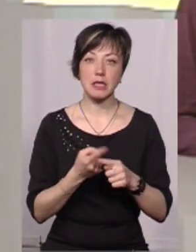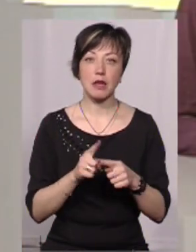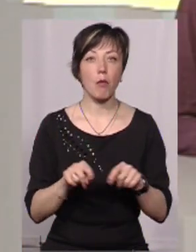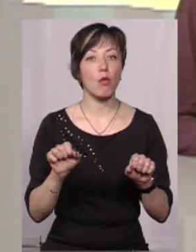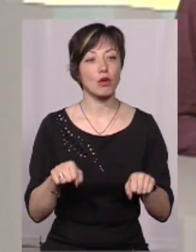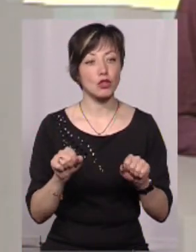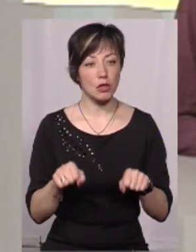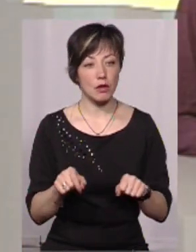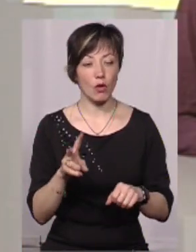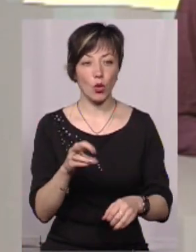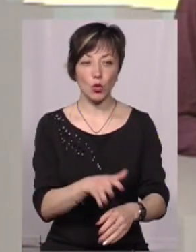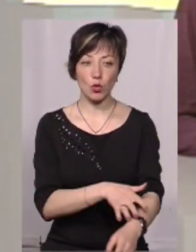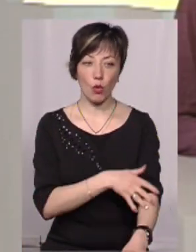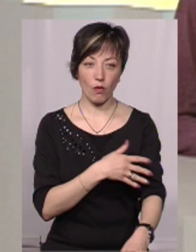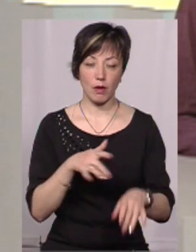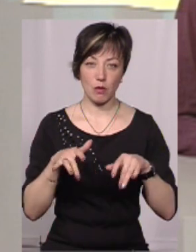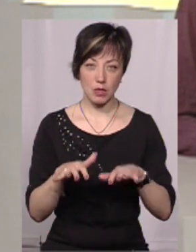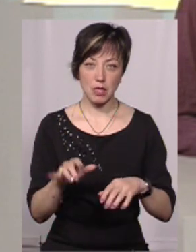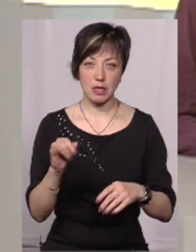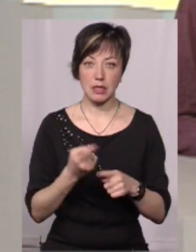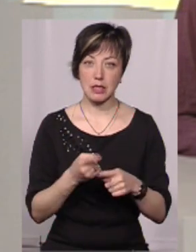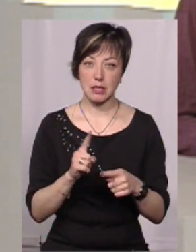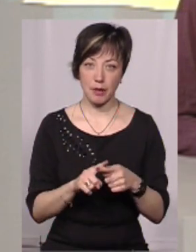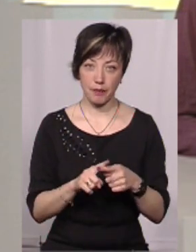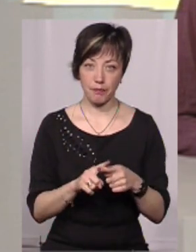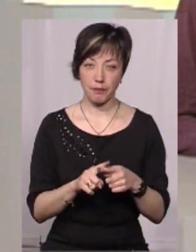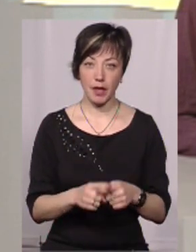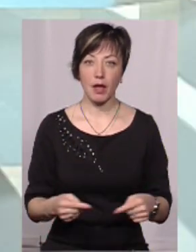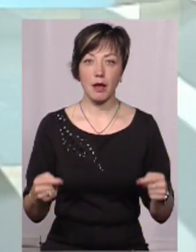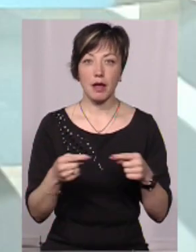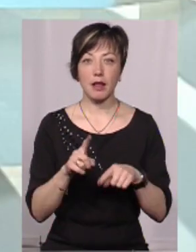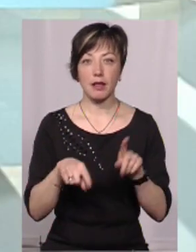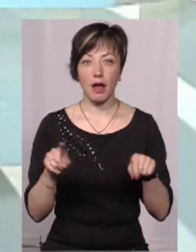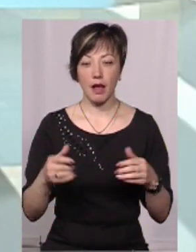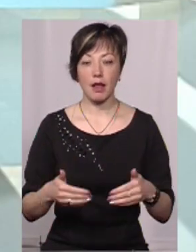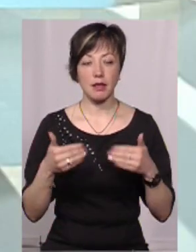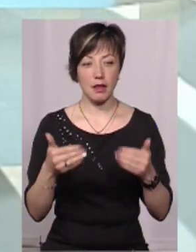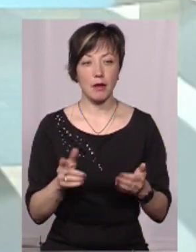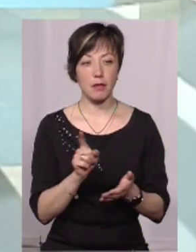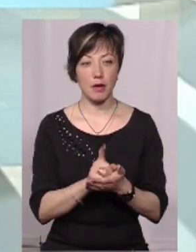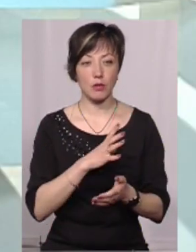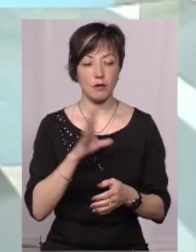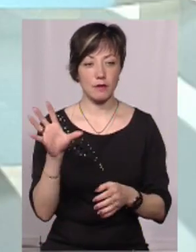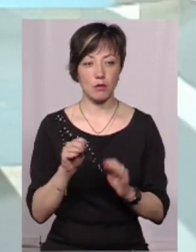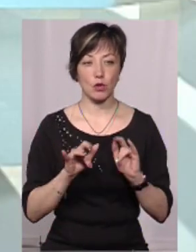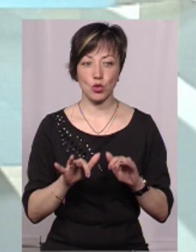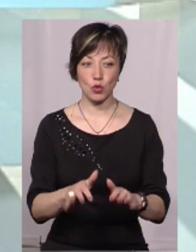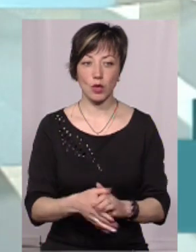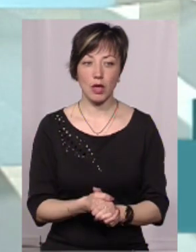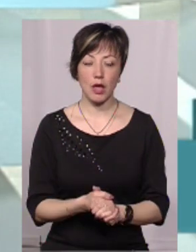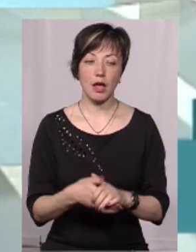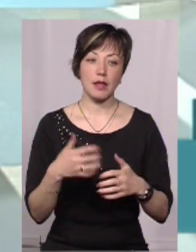можливо, але це довго тривалий процес, і це певні, деякі етапи має пройти ця вся процедура.